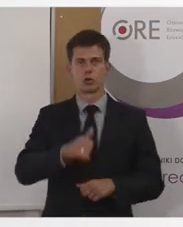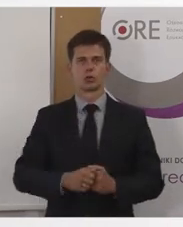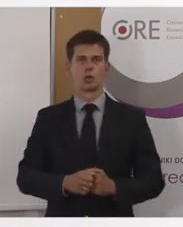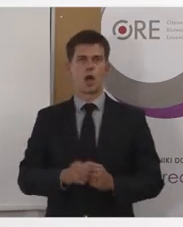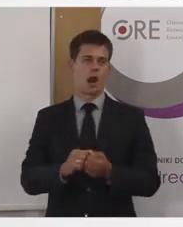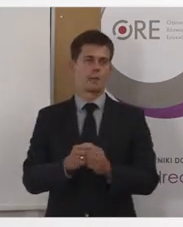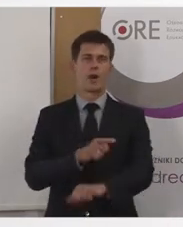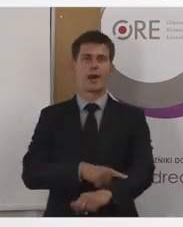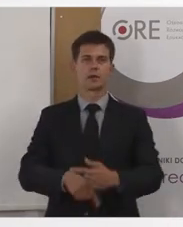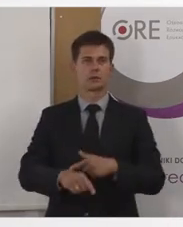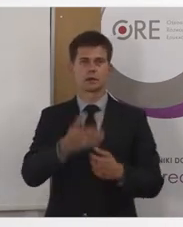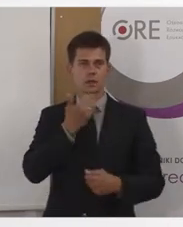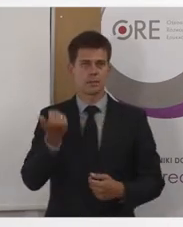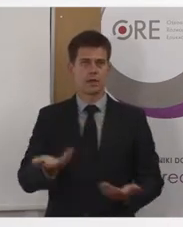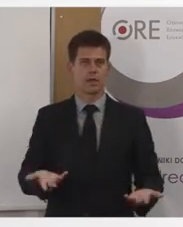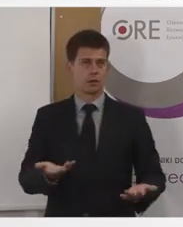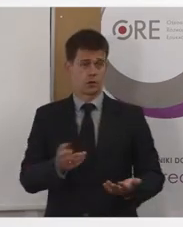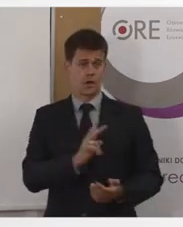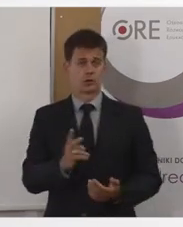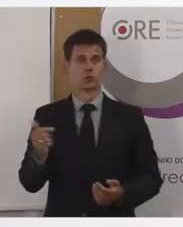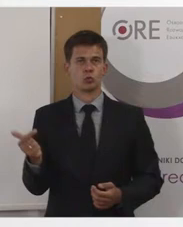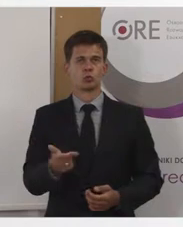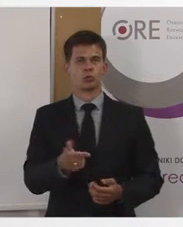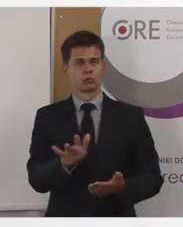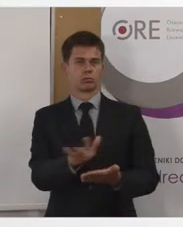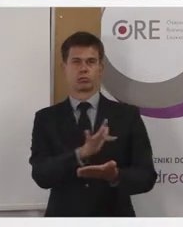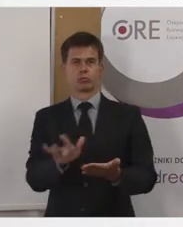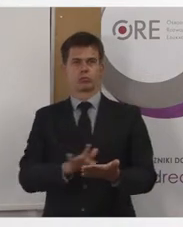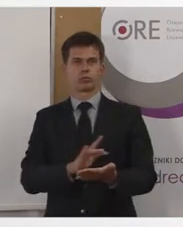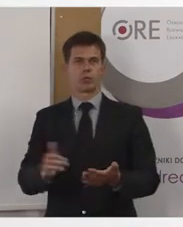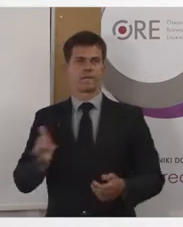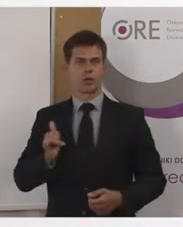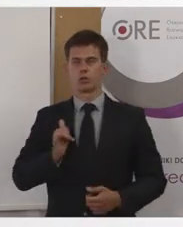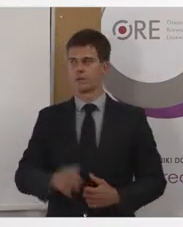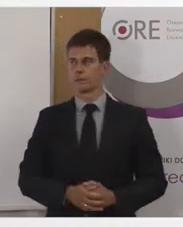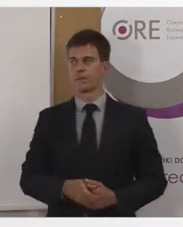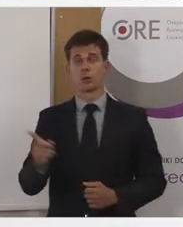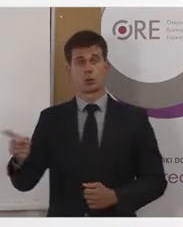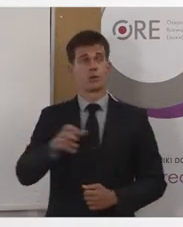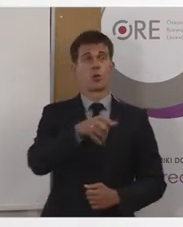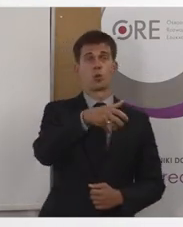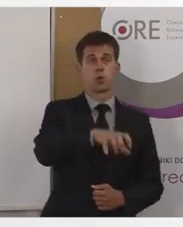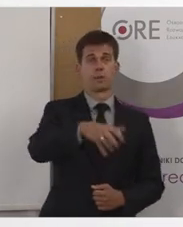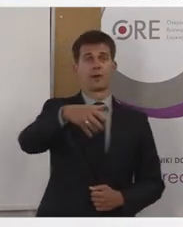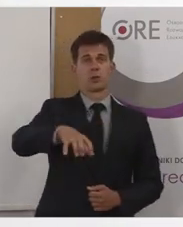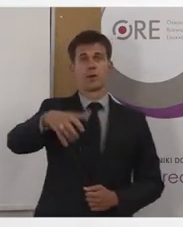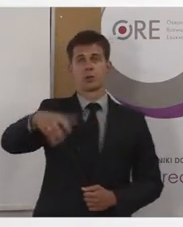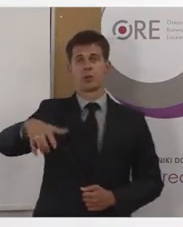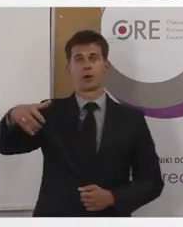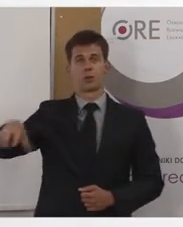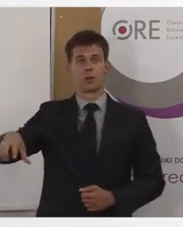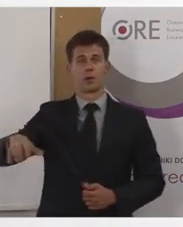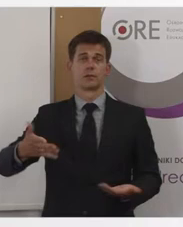górnymi, czy na przykład nie mogących korzystać z myszy, czy z klawiatury. To są właśnie te grupy, których dotyczy niedostępność